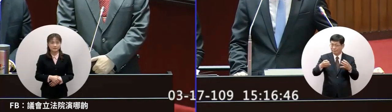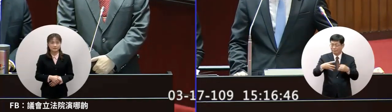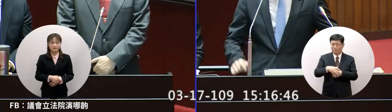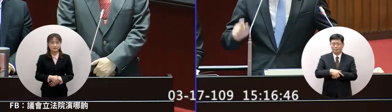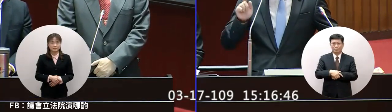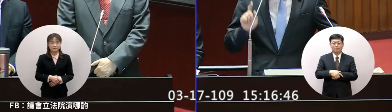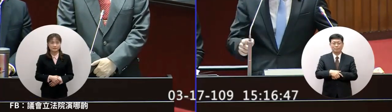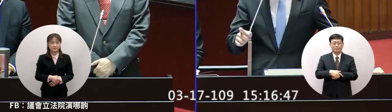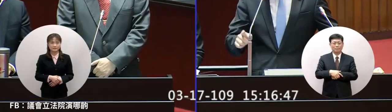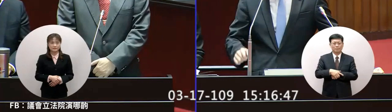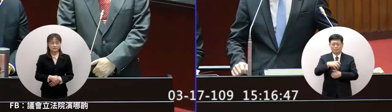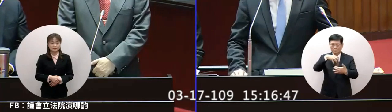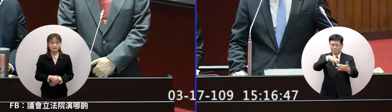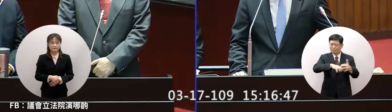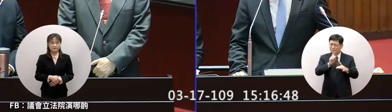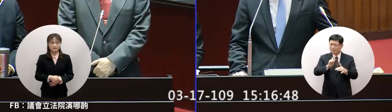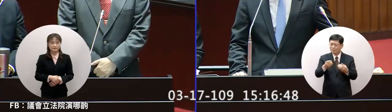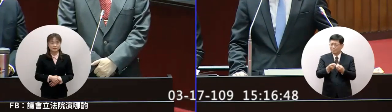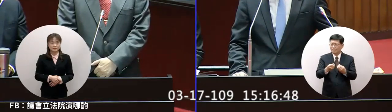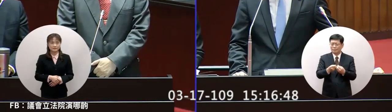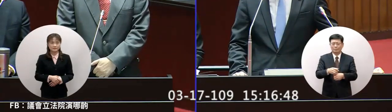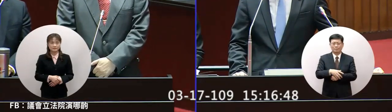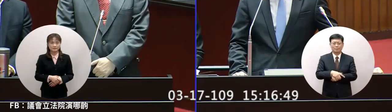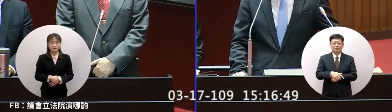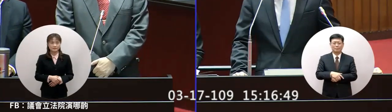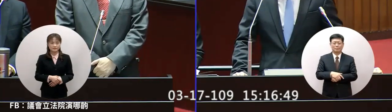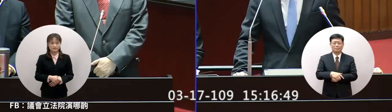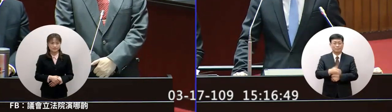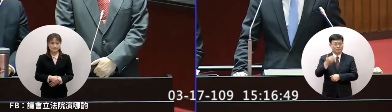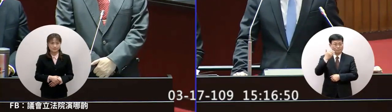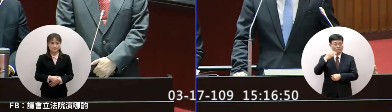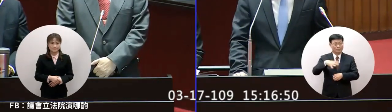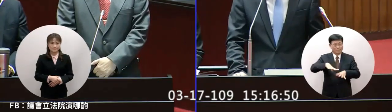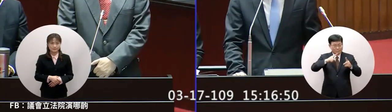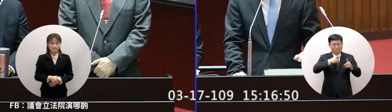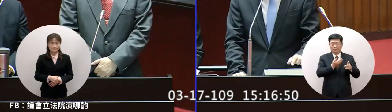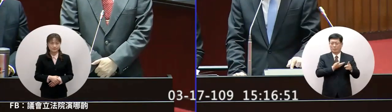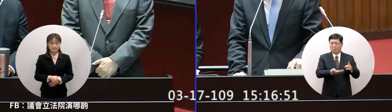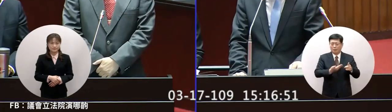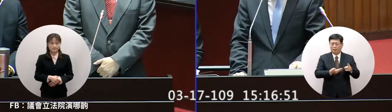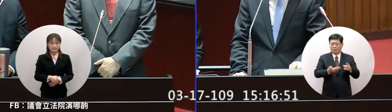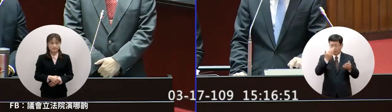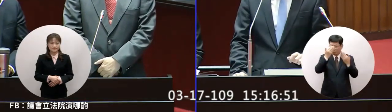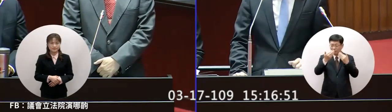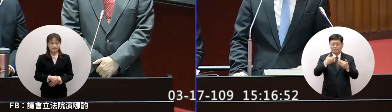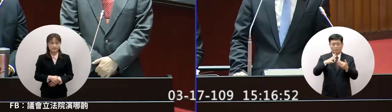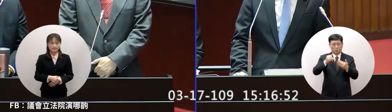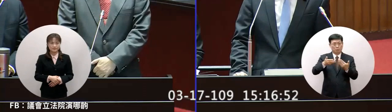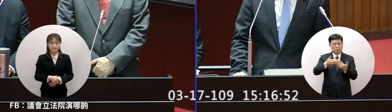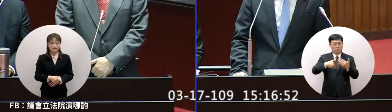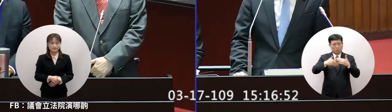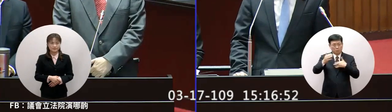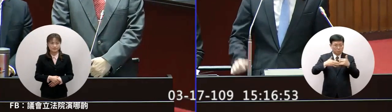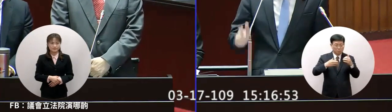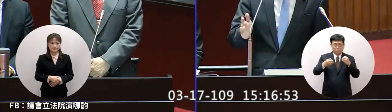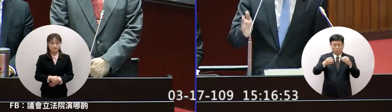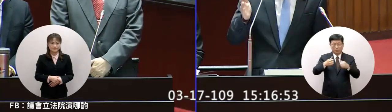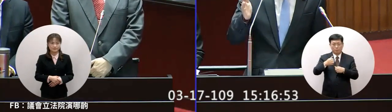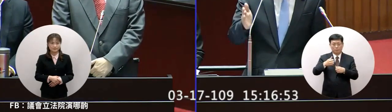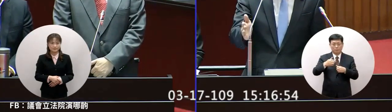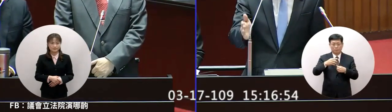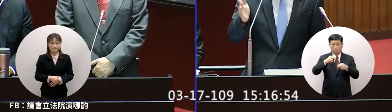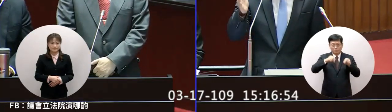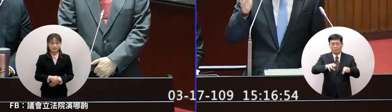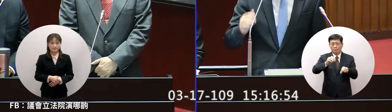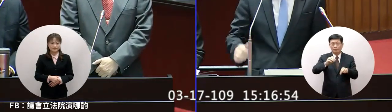是怎麼談的誰先讓步 有沒有協議這個